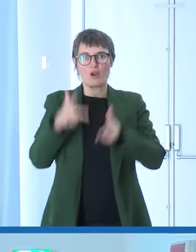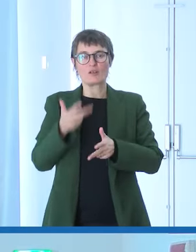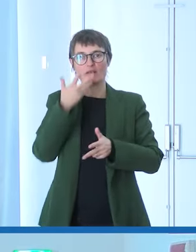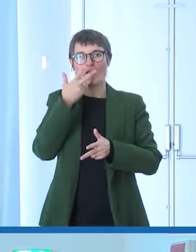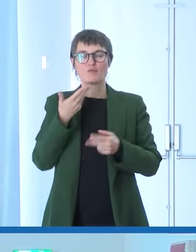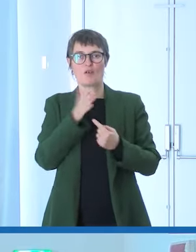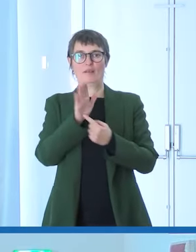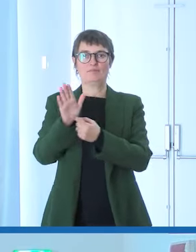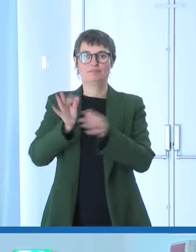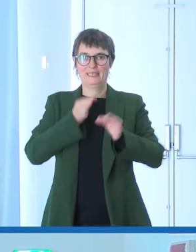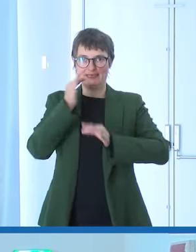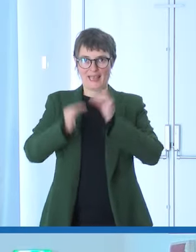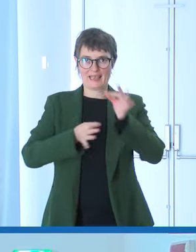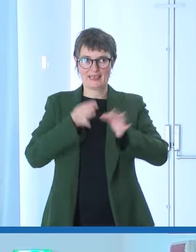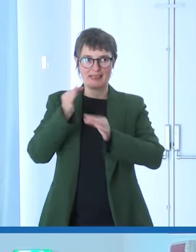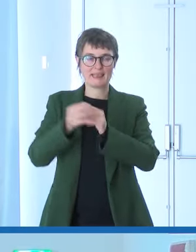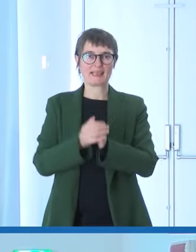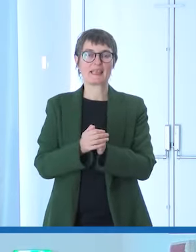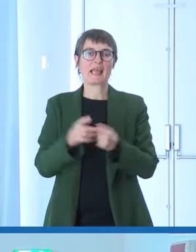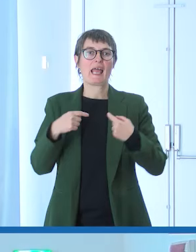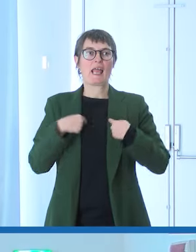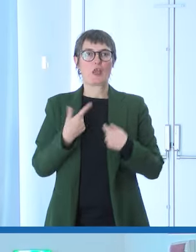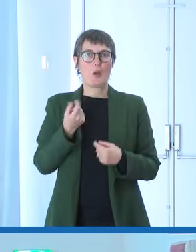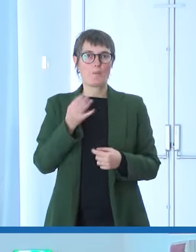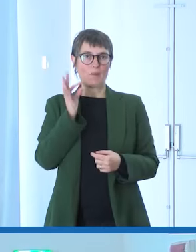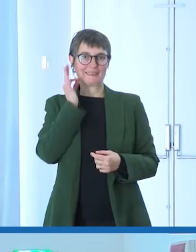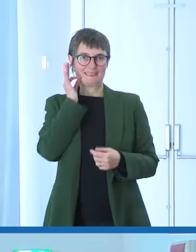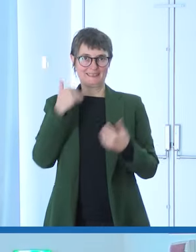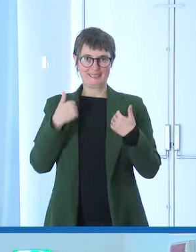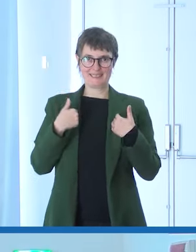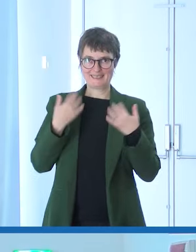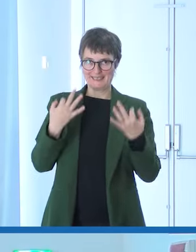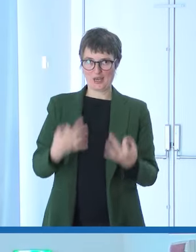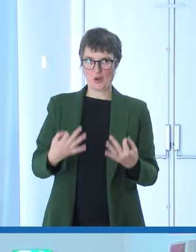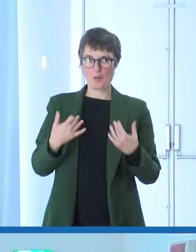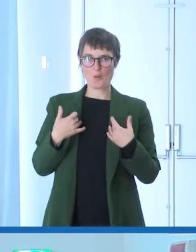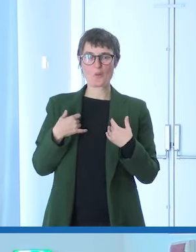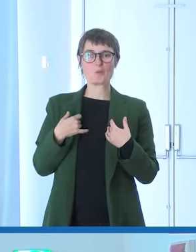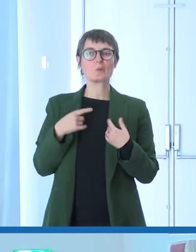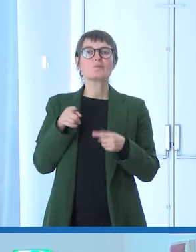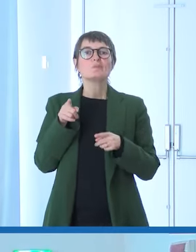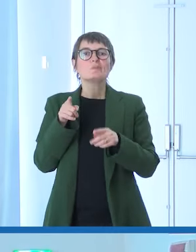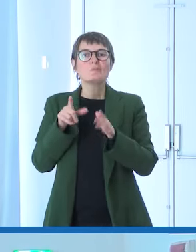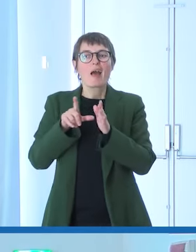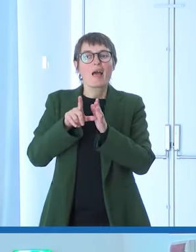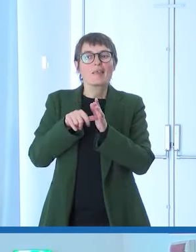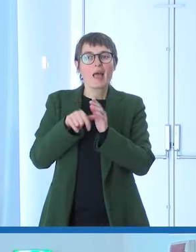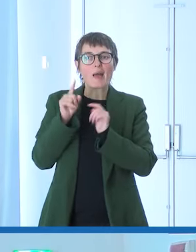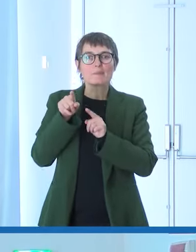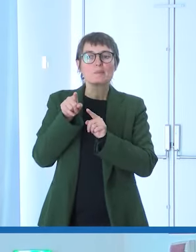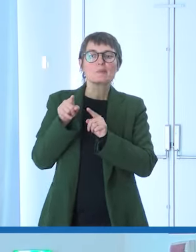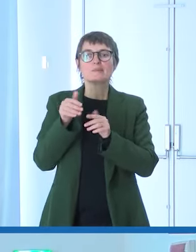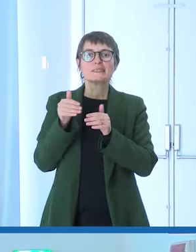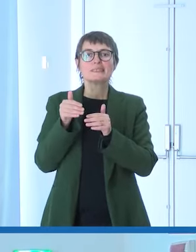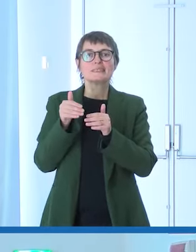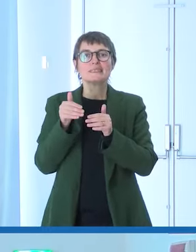sarò un po' diciamo pignolo quando a un certo punto vi richiamerò e